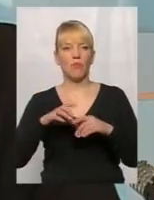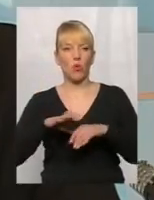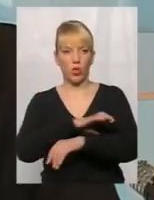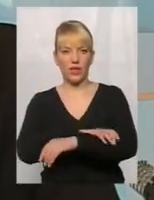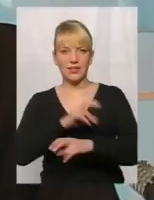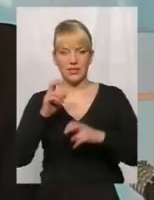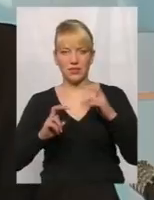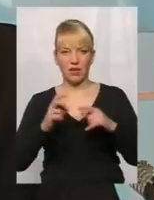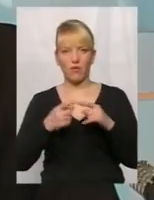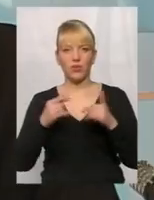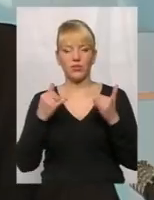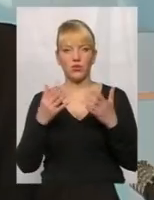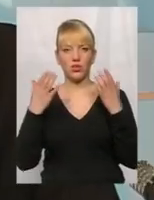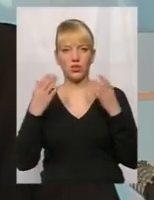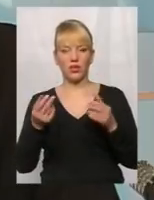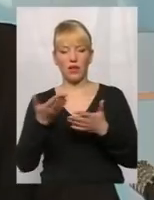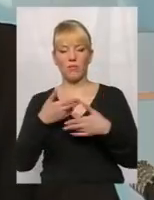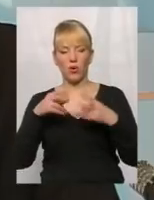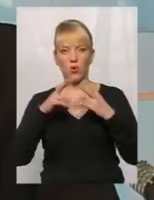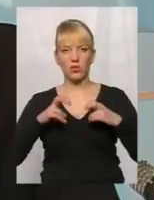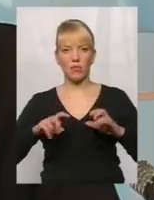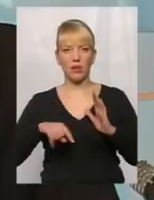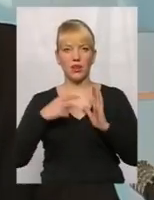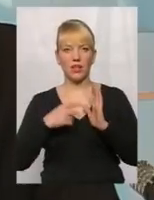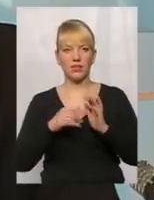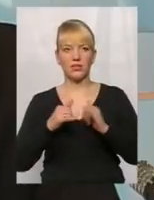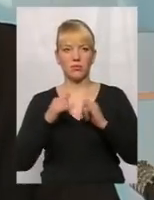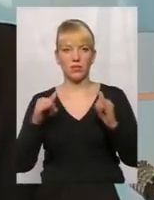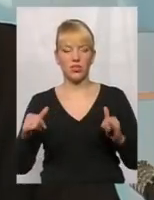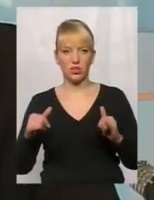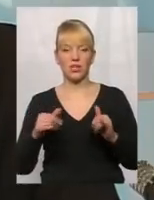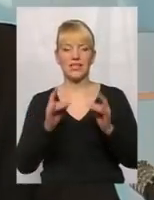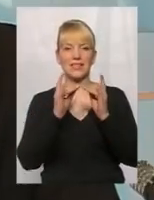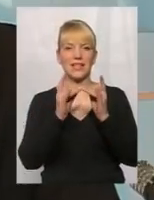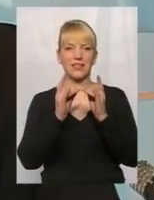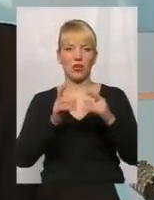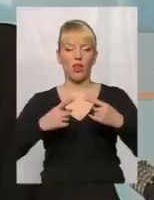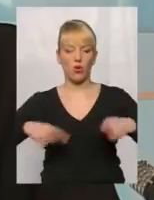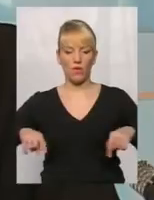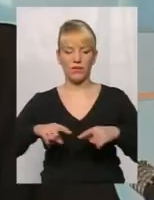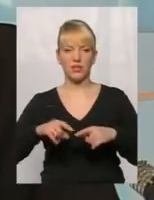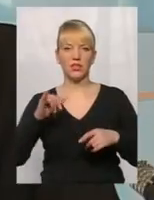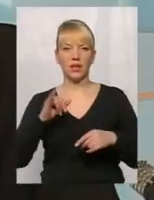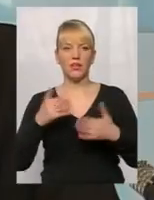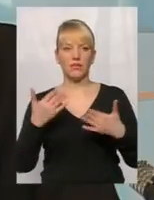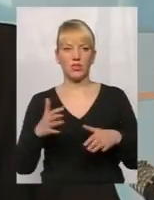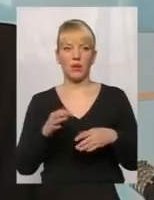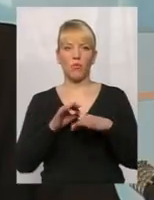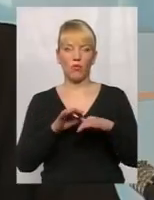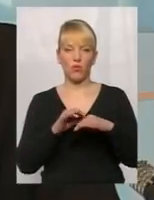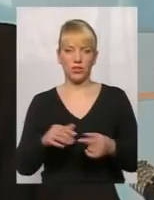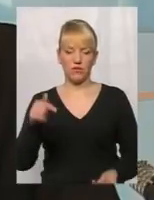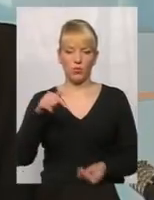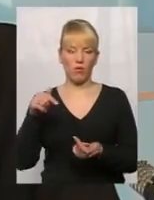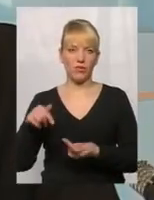ми сьогодні розглядаємо питання збільшення стаціонарного відділення, і сьогодні вже проводяться відповідні